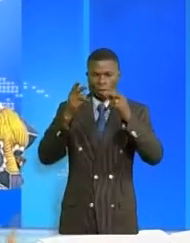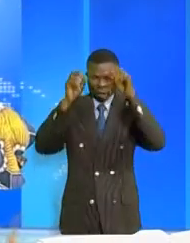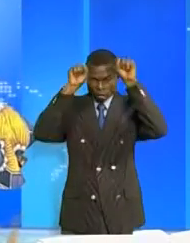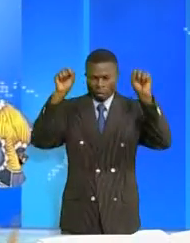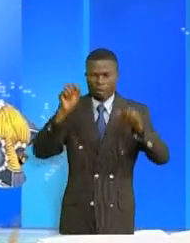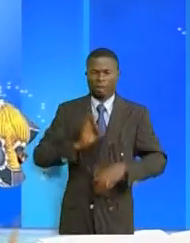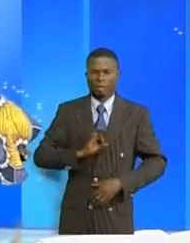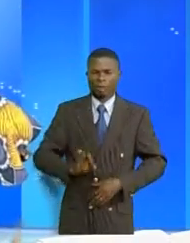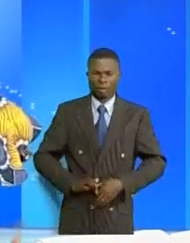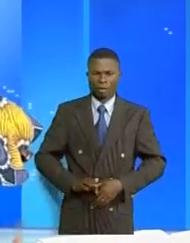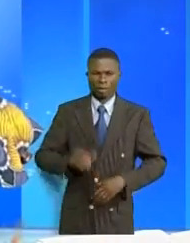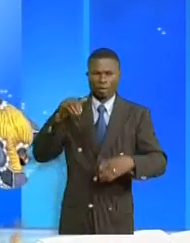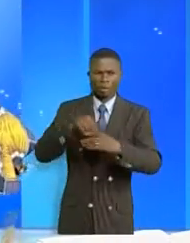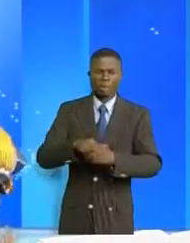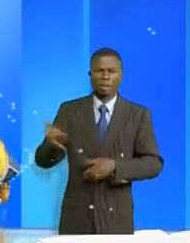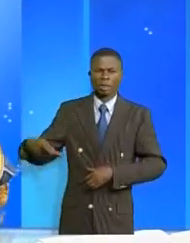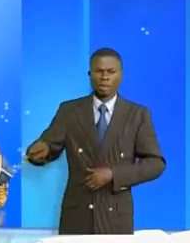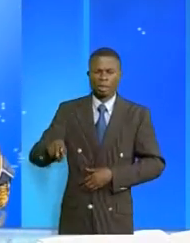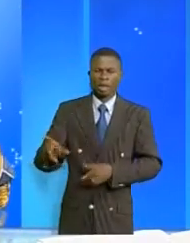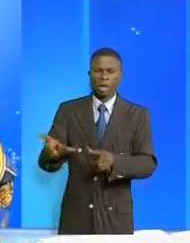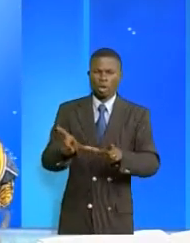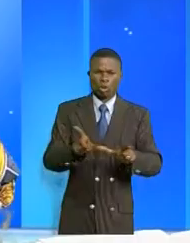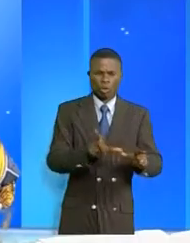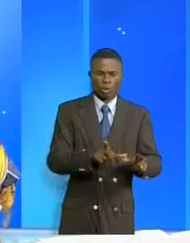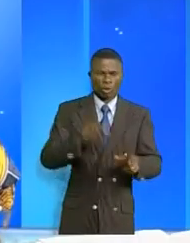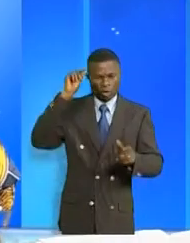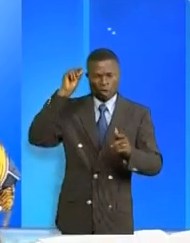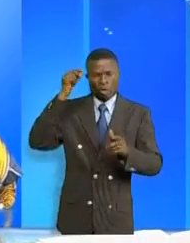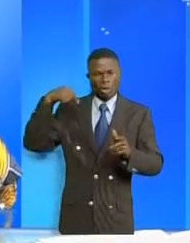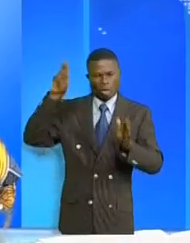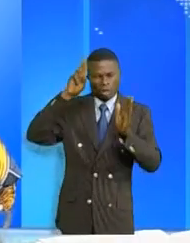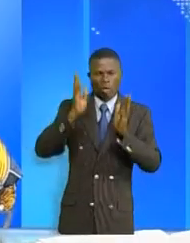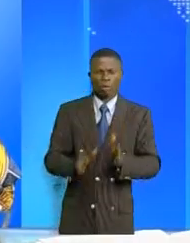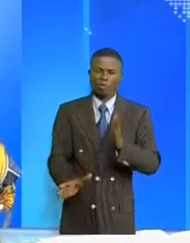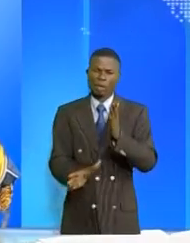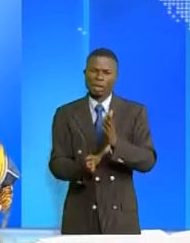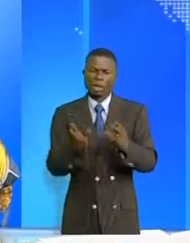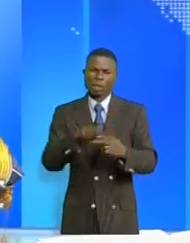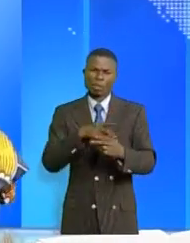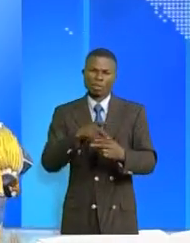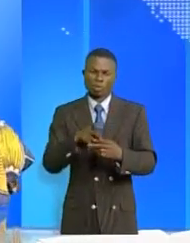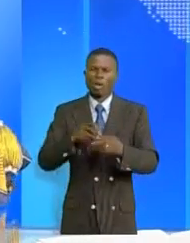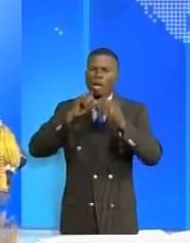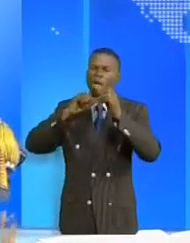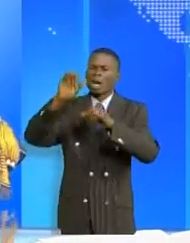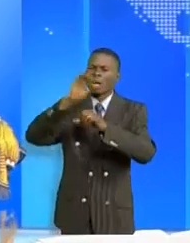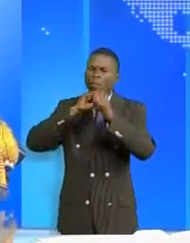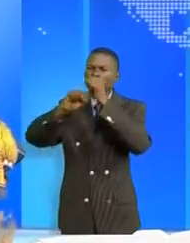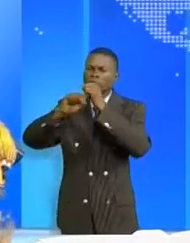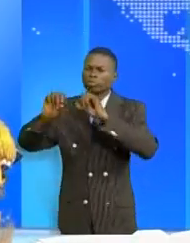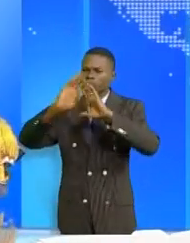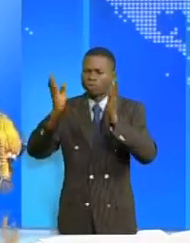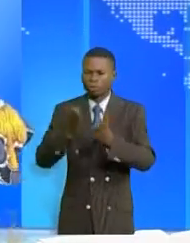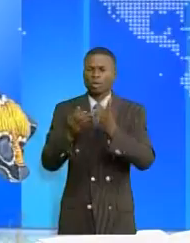Tshisekedi-Tcholombo, dans la province du Lualaba, les gouverneurs intérimaires sensibilisent toutes les couches de la population.